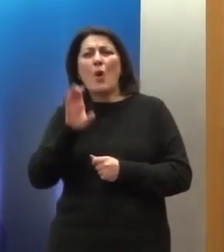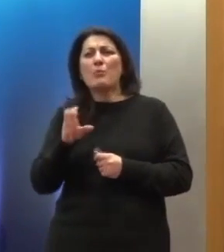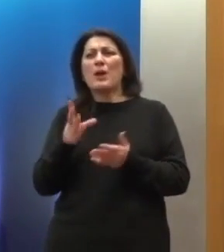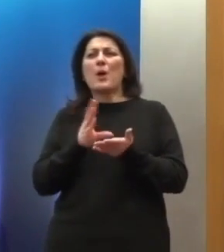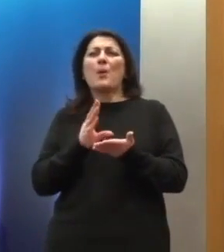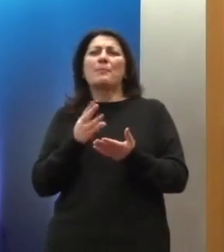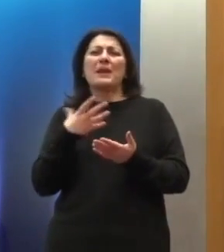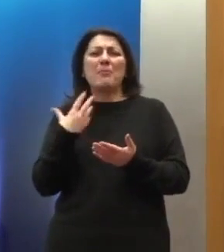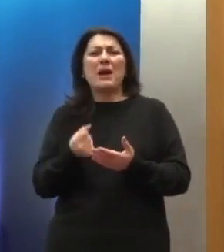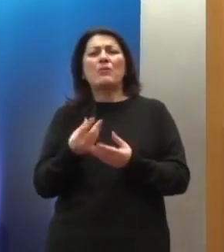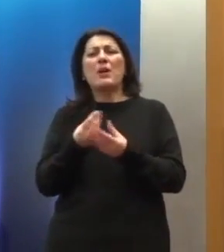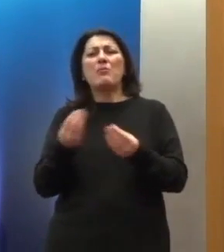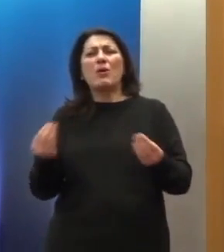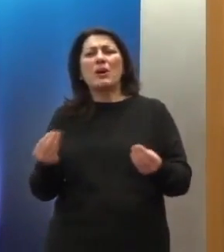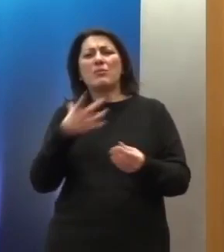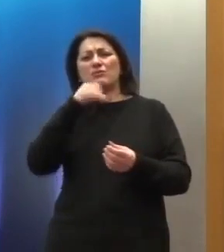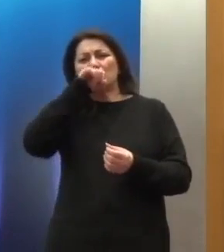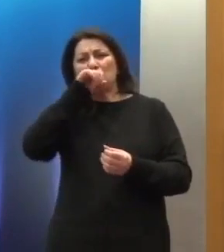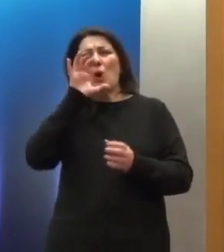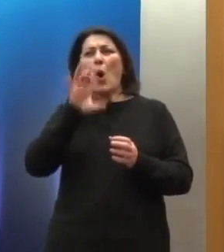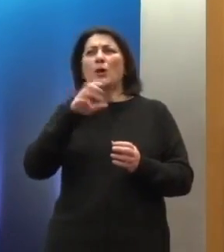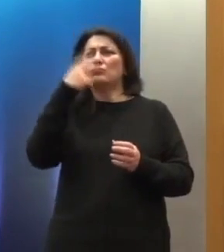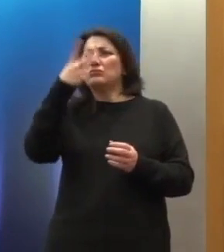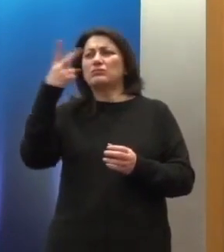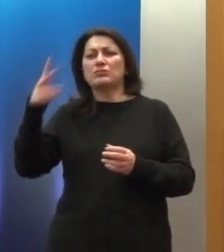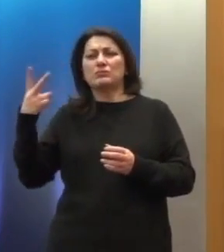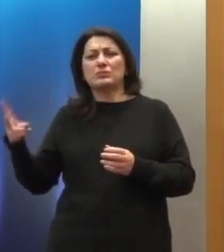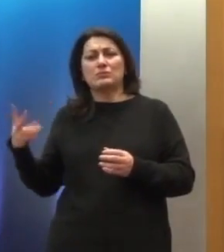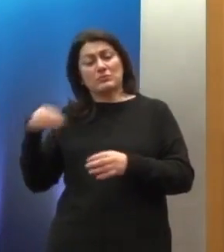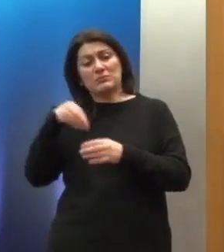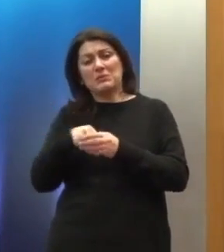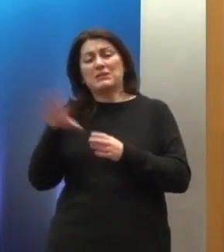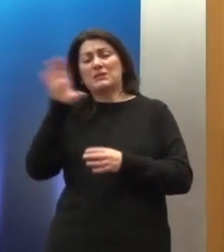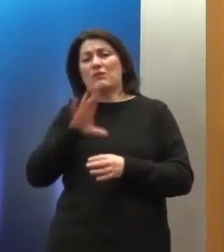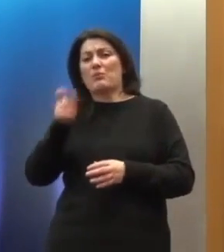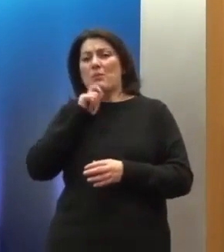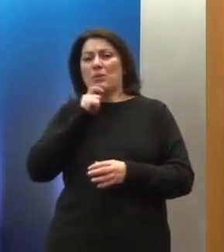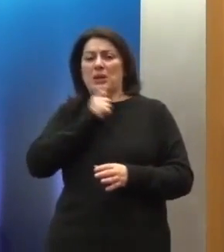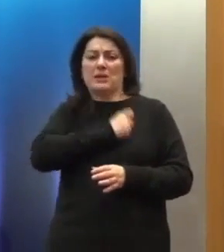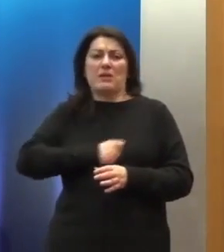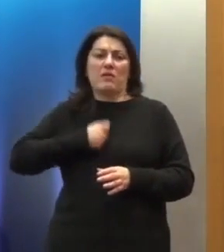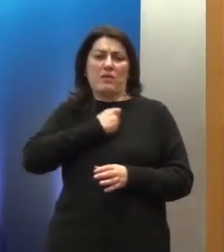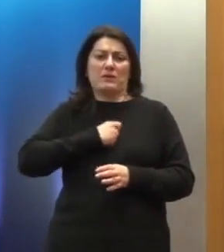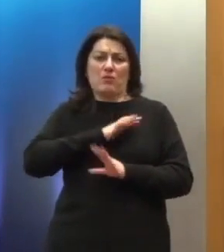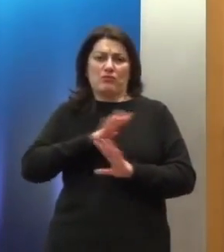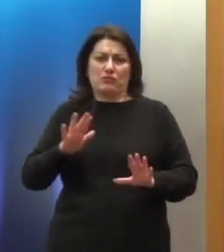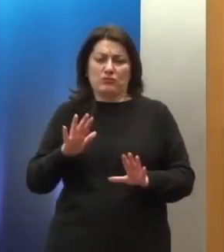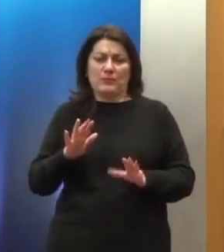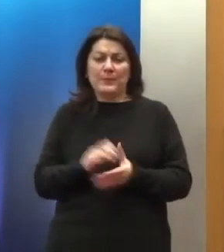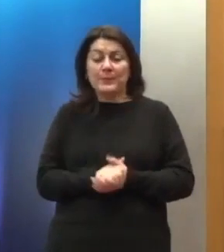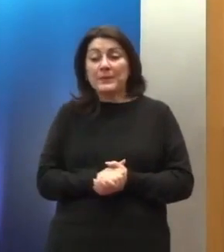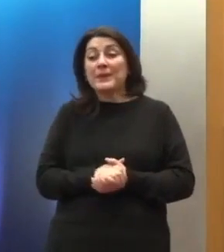εγωκεντρισμού ή εγωισμού στην ευρωπαϊκή πολιτική, μεγαλώνουν όλο και περισσότερο. Και βέβαια, μέσα σε αυτό το πλαίσιο,